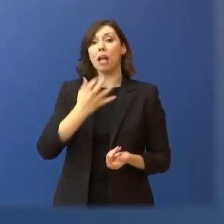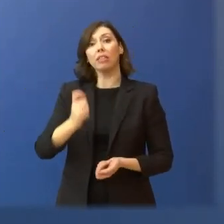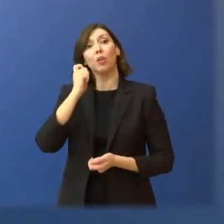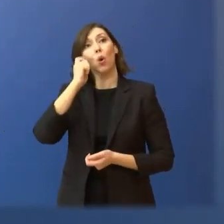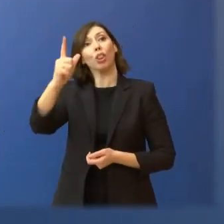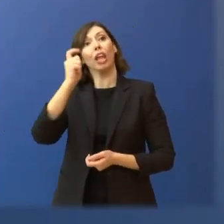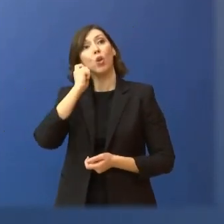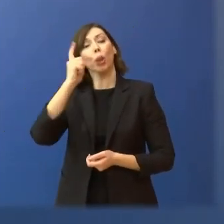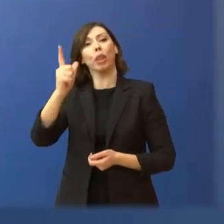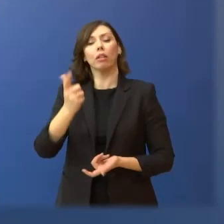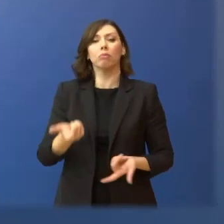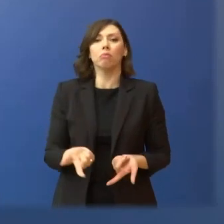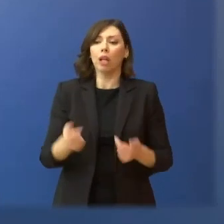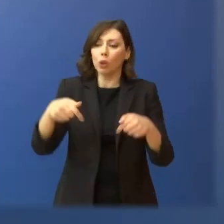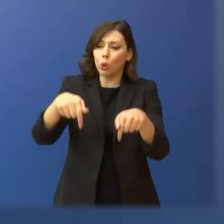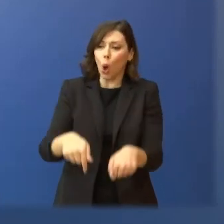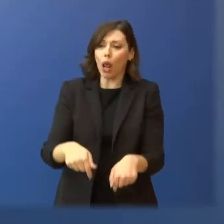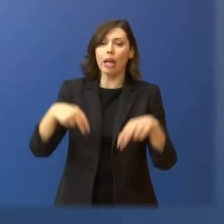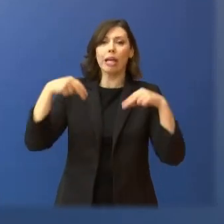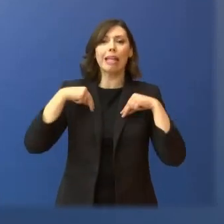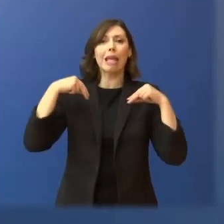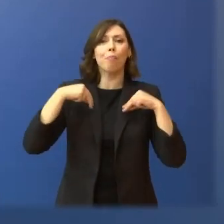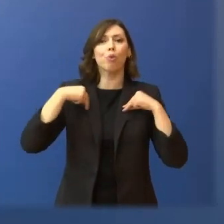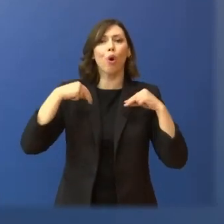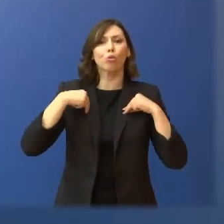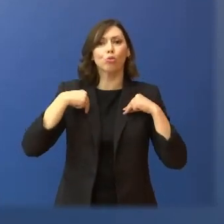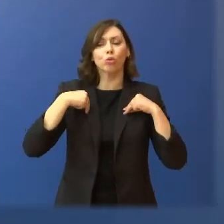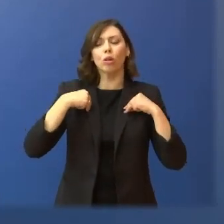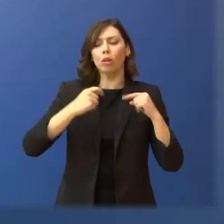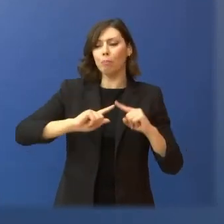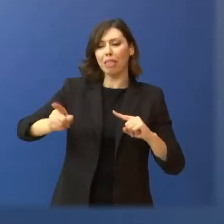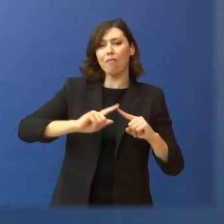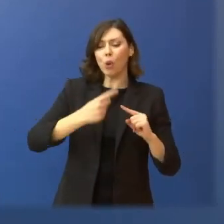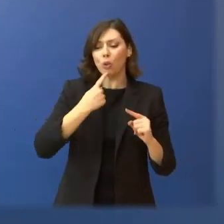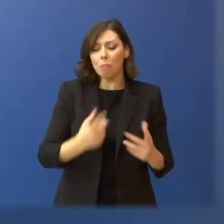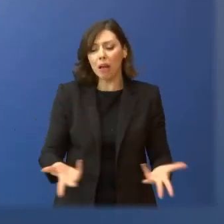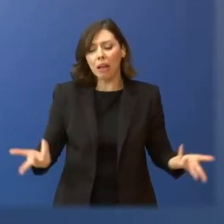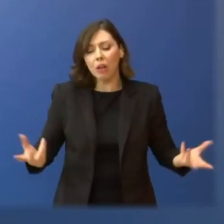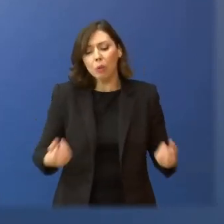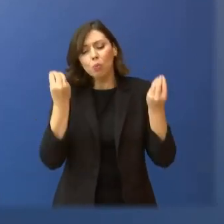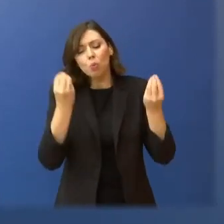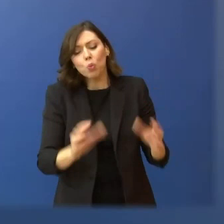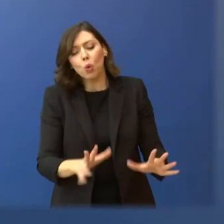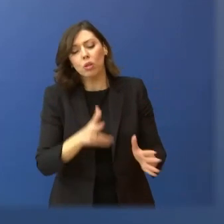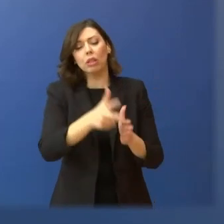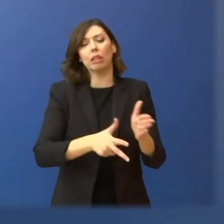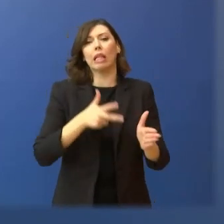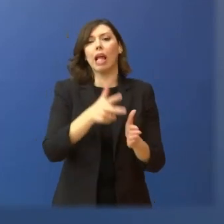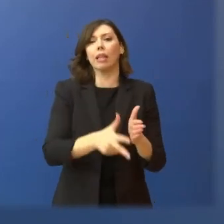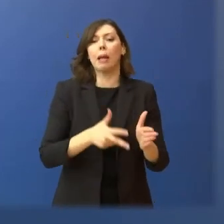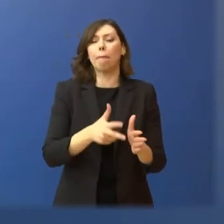ο κύριος Καραμαλής, μιλούσε για την κατάσταση στην οποία παραλάβατε τους σιδηροδρόμους.